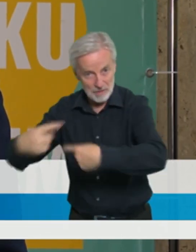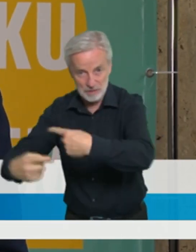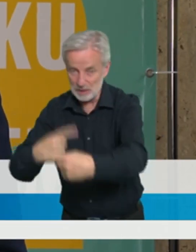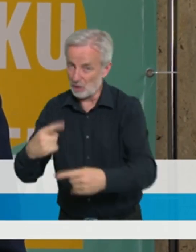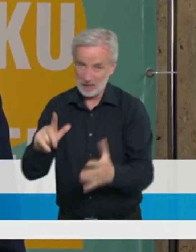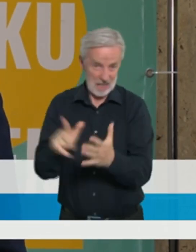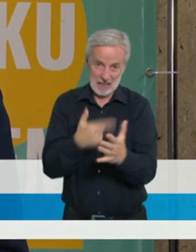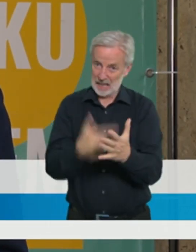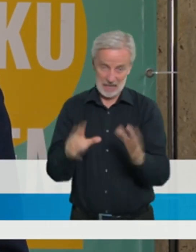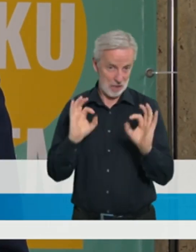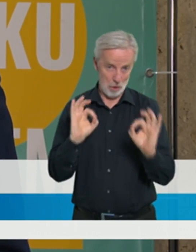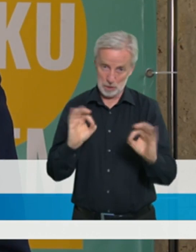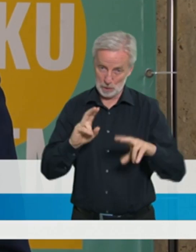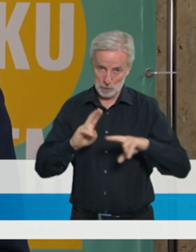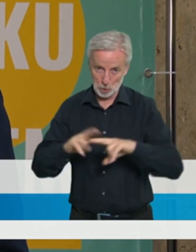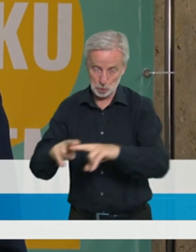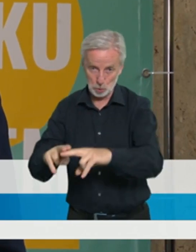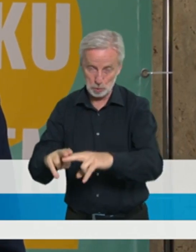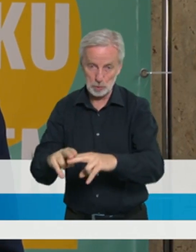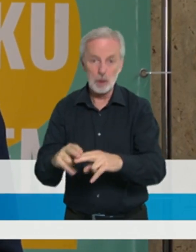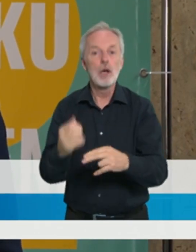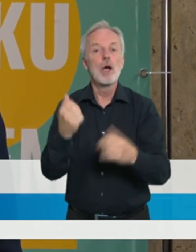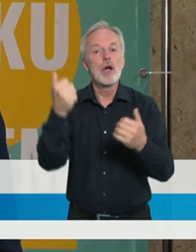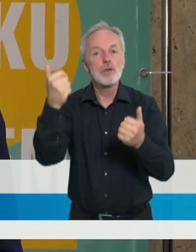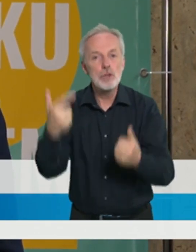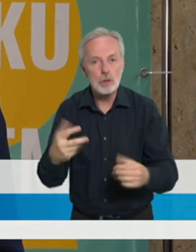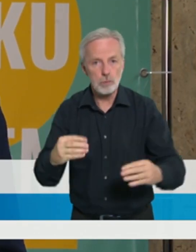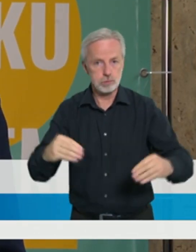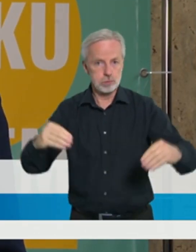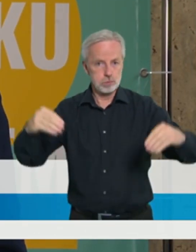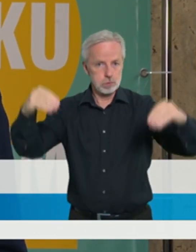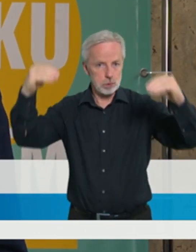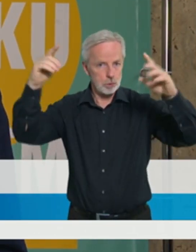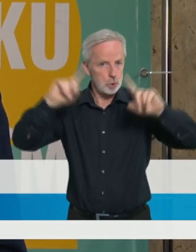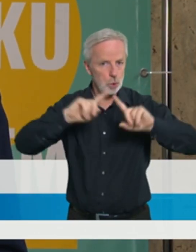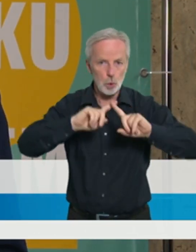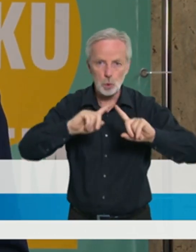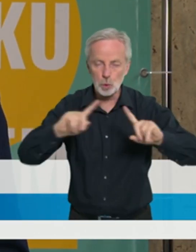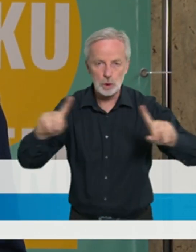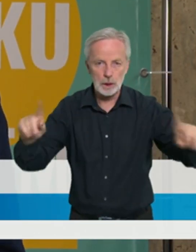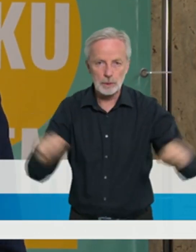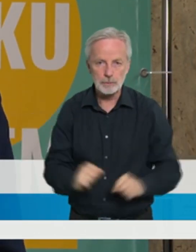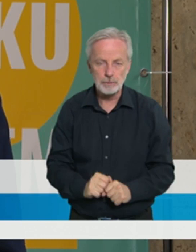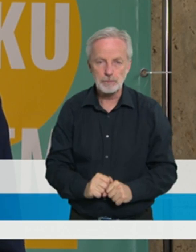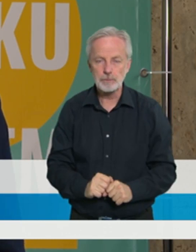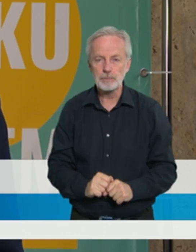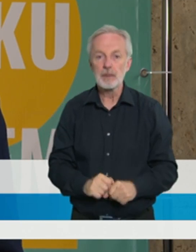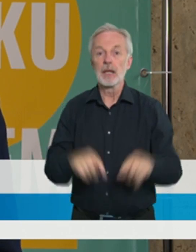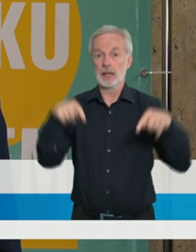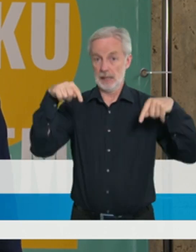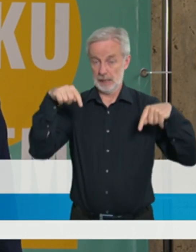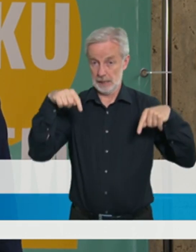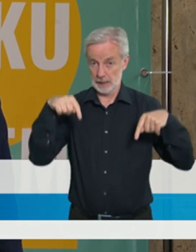Ta čísla jsou v zásadě roztoucí ve všech indikátorech. V tuto chvíli se